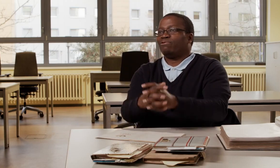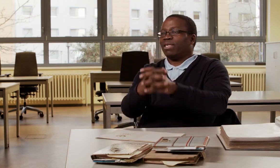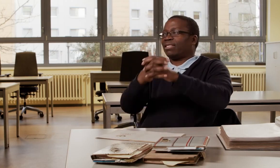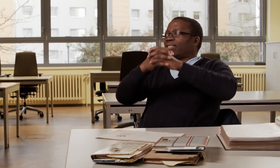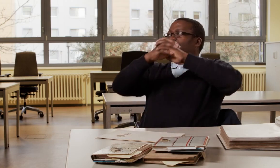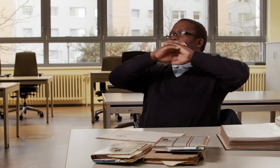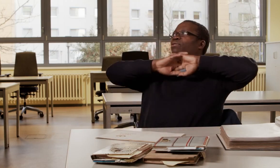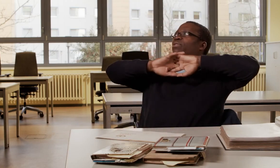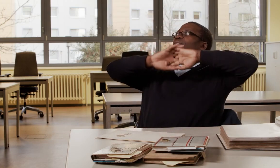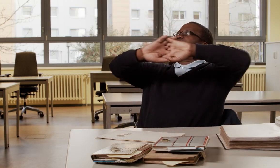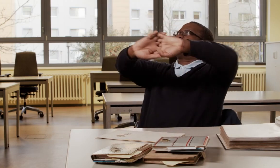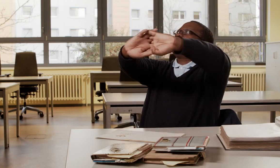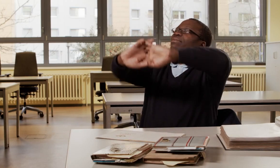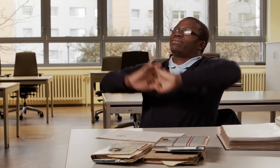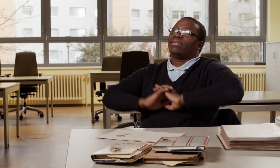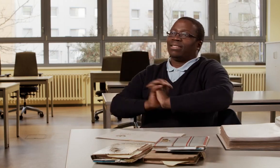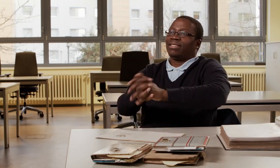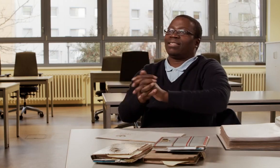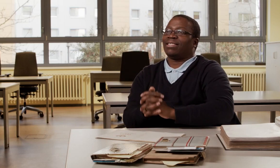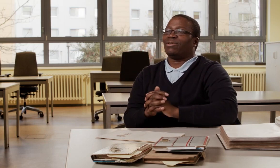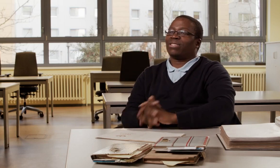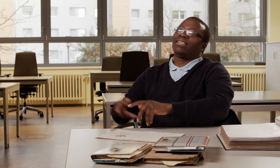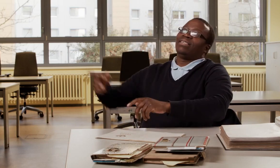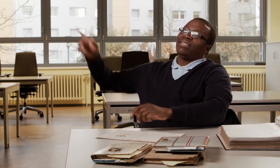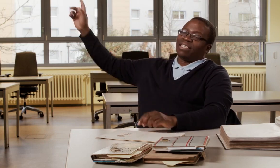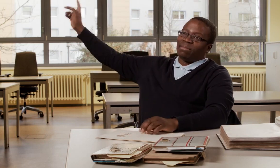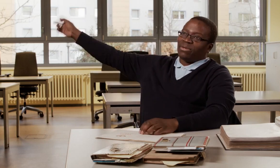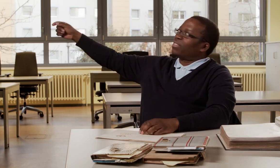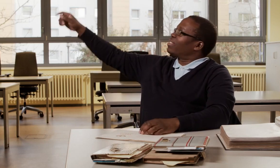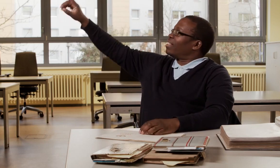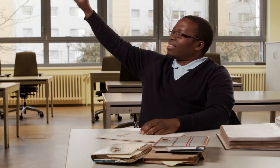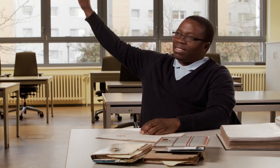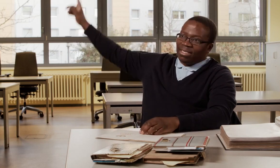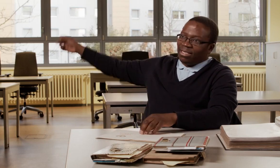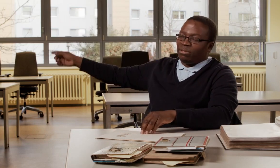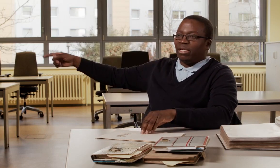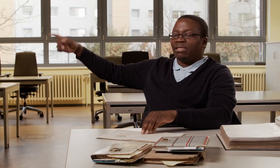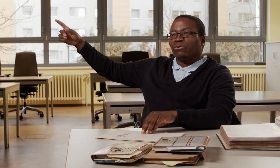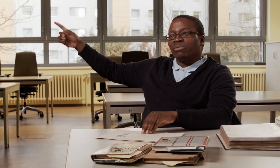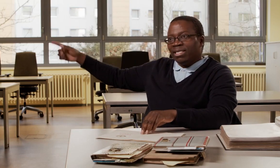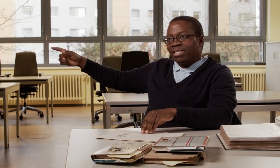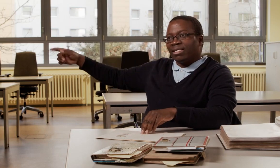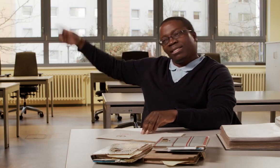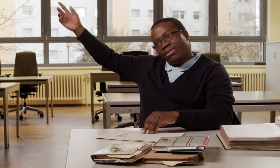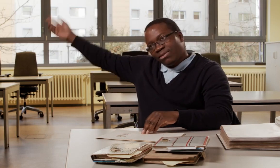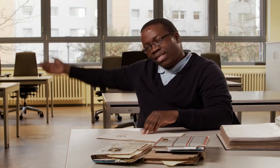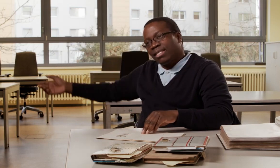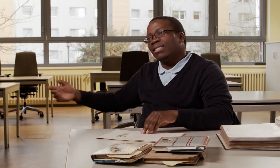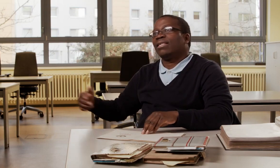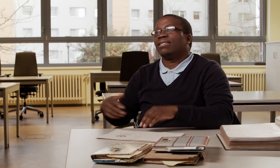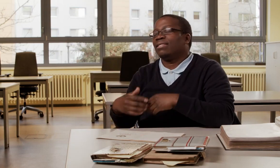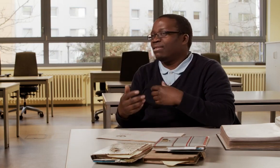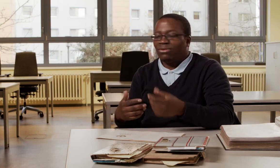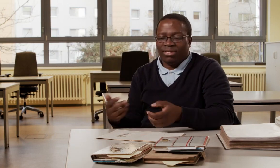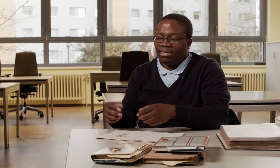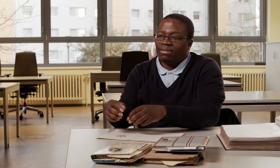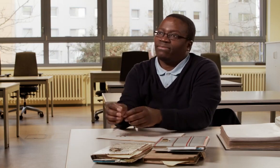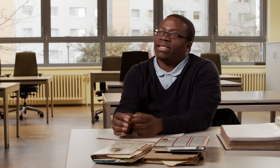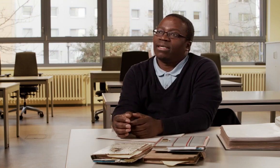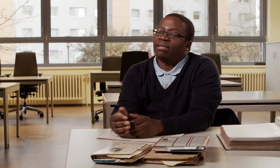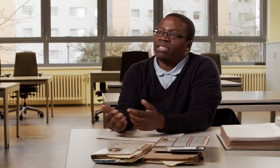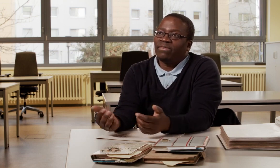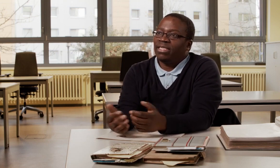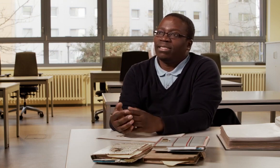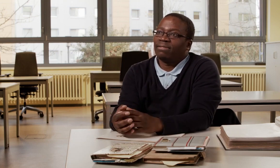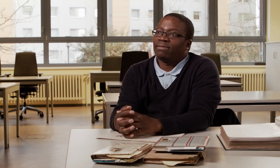Aber nicht, wo man gesagt hat, heute ist Langeweile, ich gehe da. Oder ich habe gehört, da steht, ich spiele die Gruppe X. Und dann gehe ich da hin. Solche